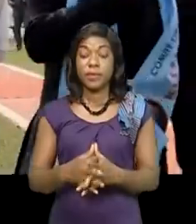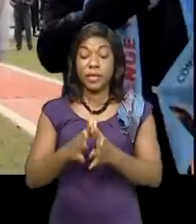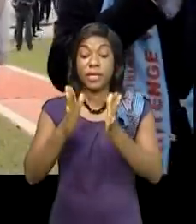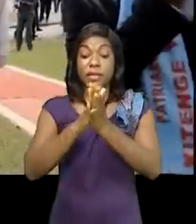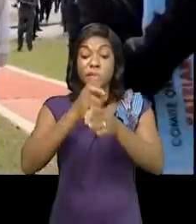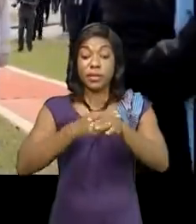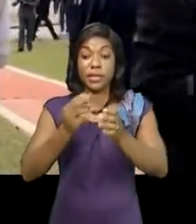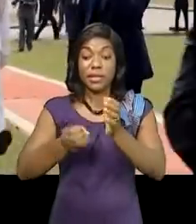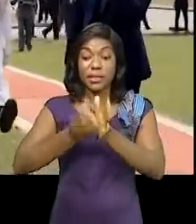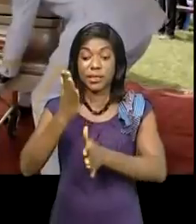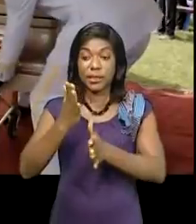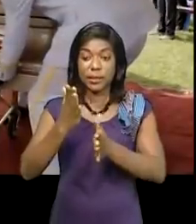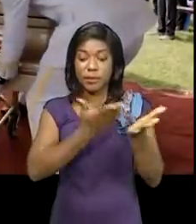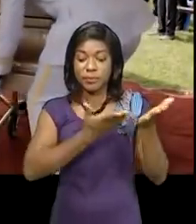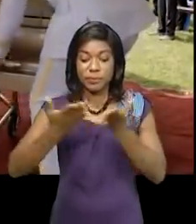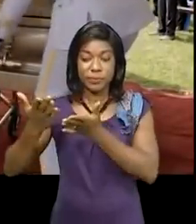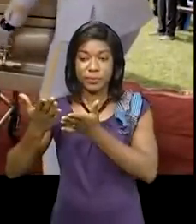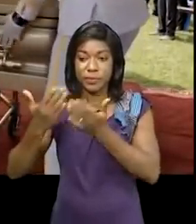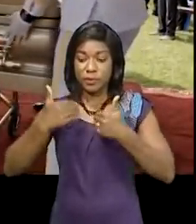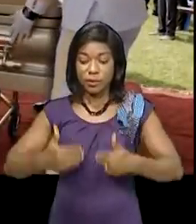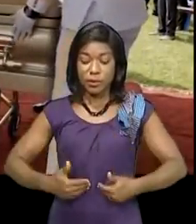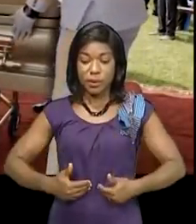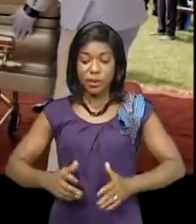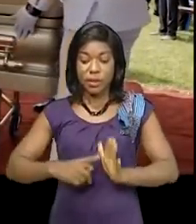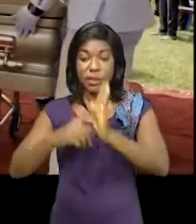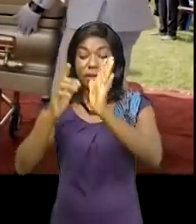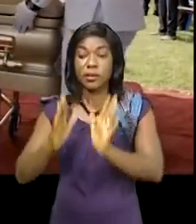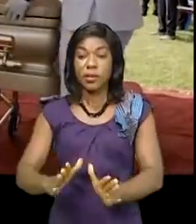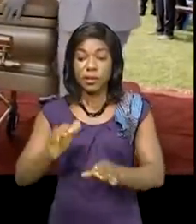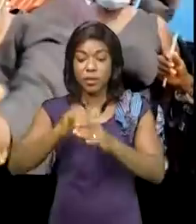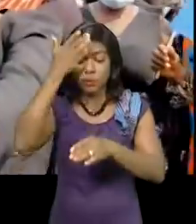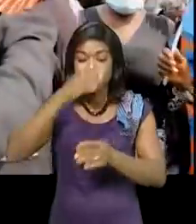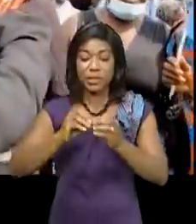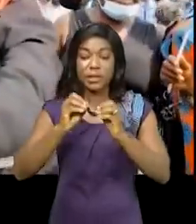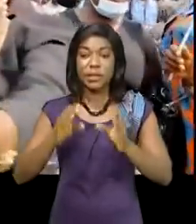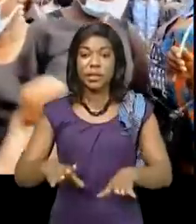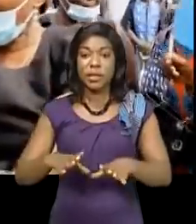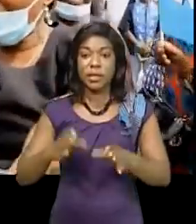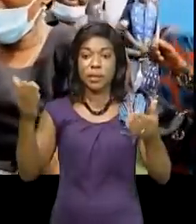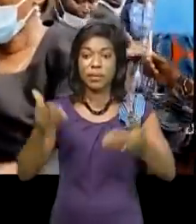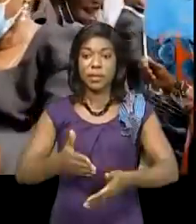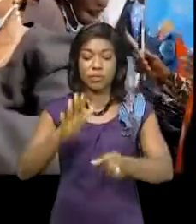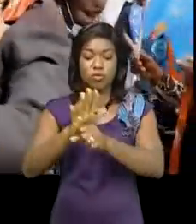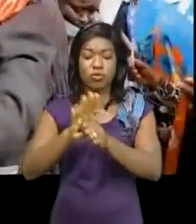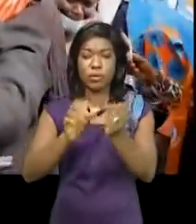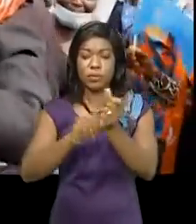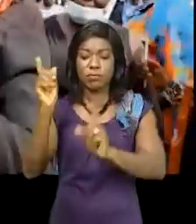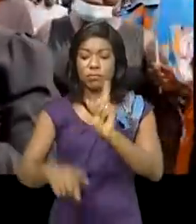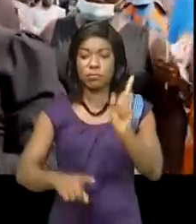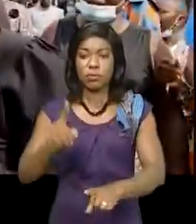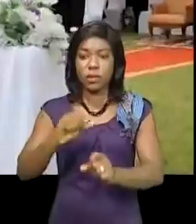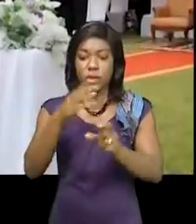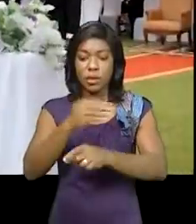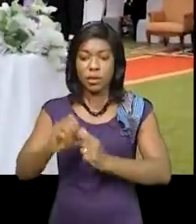10h15, l'invée du corps et son exposition dans l'enceinte de l'hôpital du Saint-Conteneur. Une présence très remarquée parmi l